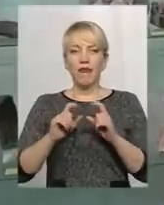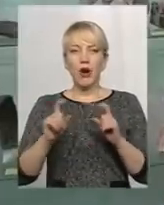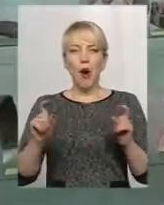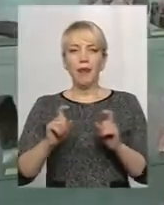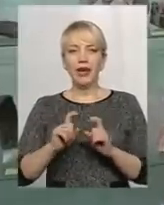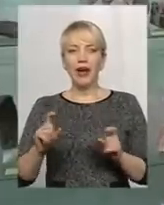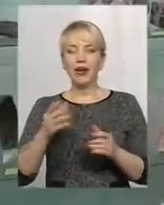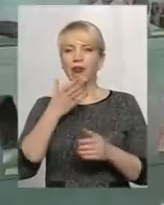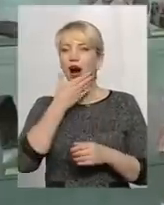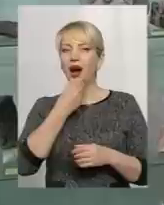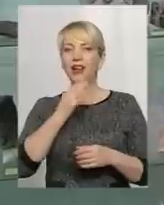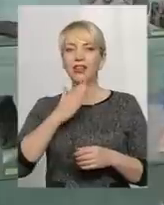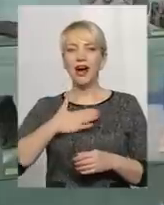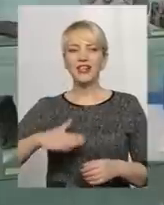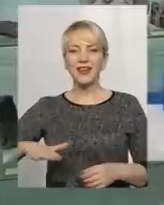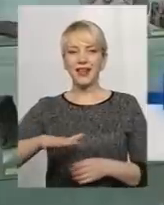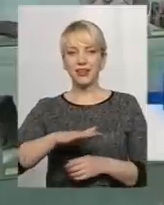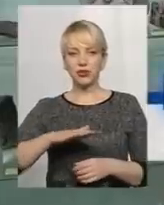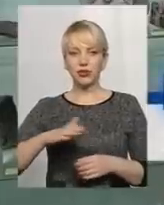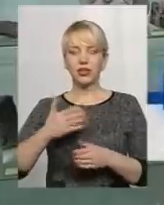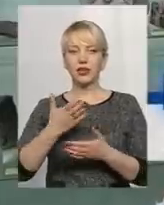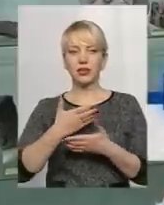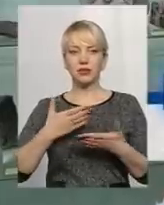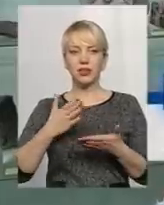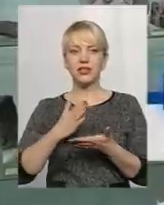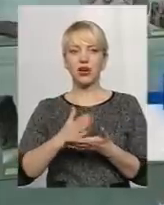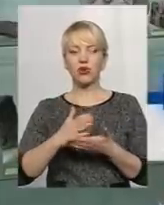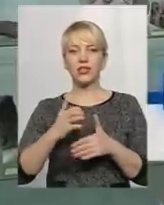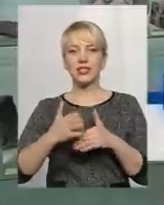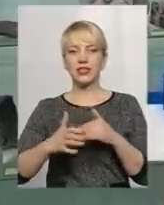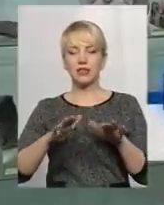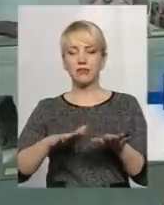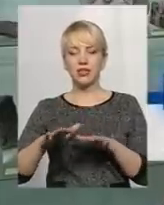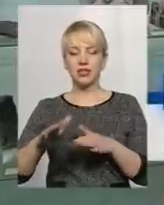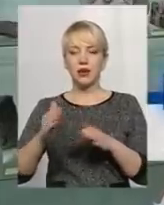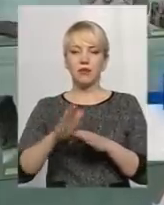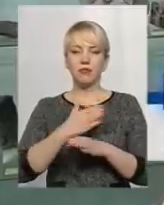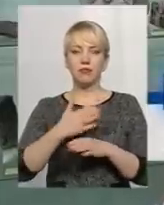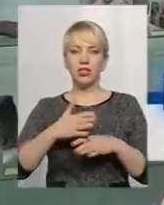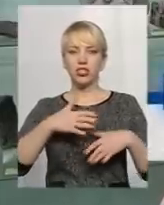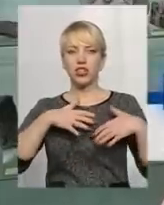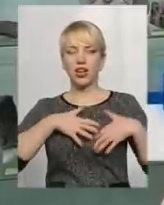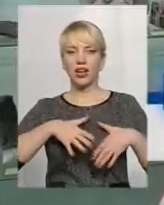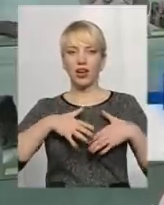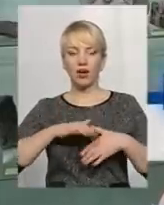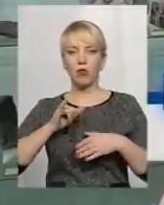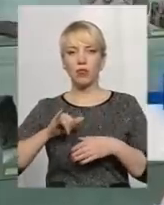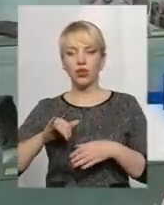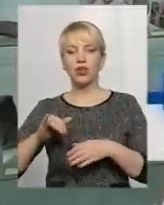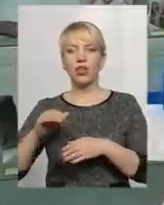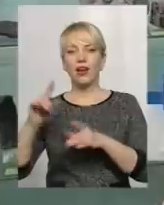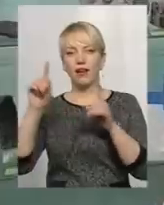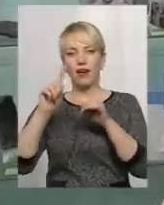і гарна наша територія. Ми знаходимо середнє місце між Кримом і Карпатами, поділля.